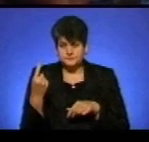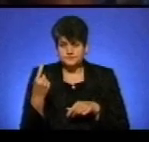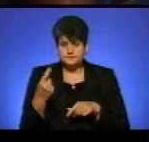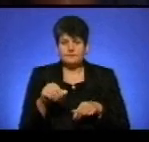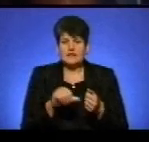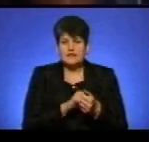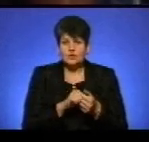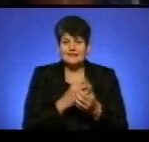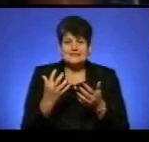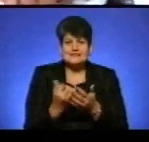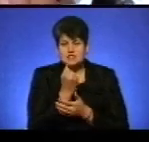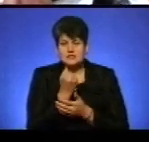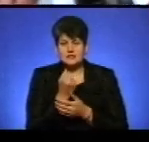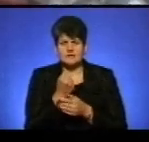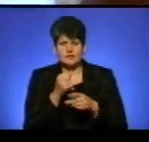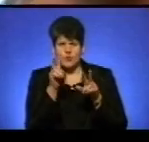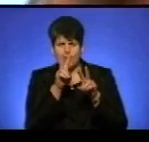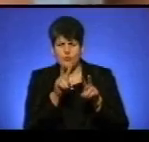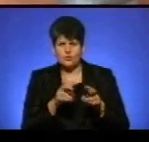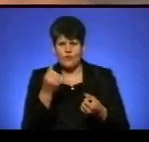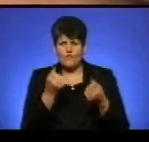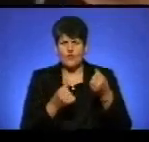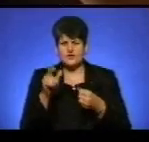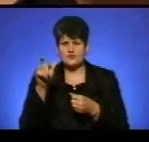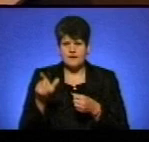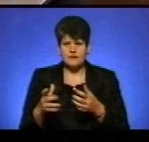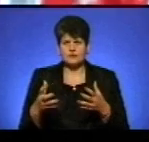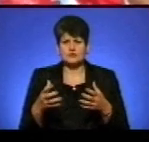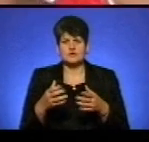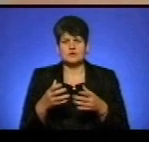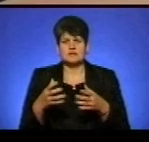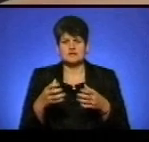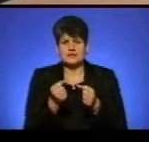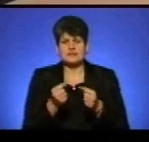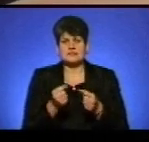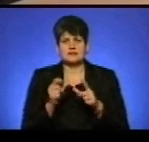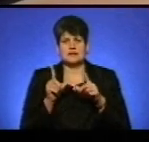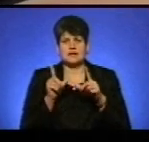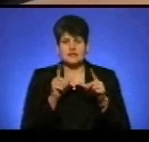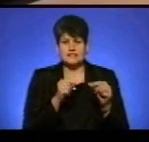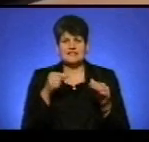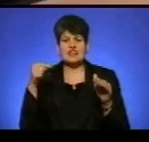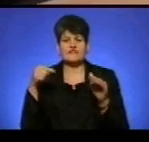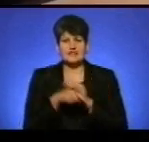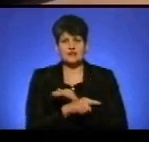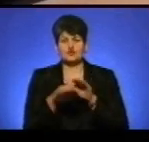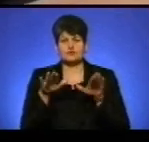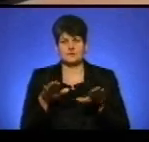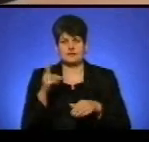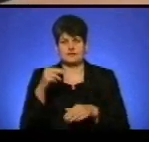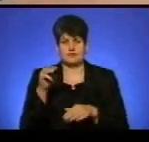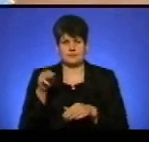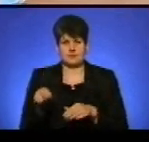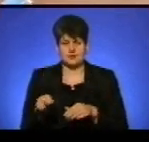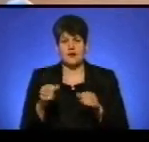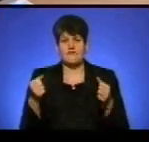Наркотики знайшли під час поверхневого огляду водія, якого затримали за наїзд на пішохода і втечу з місця дорожньо-транспортної пригоди.